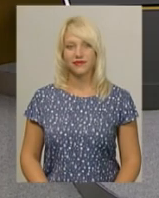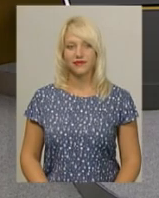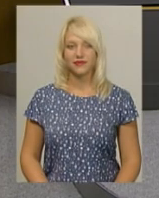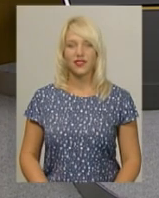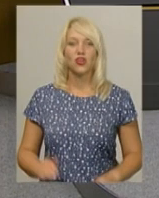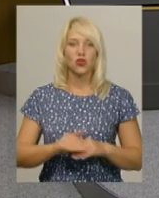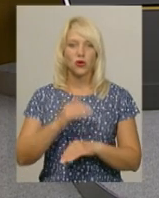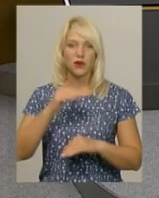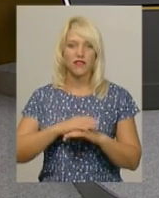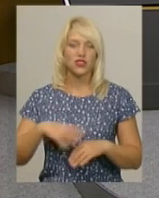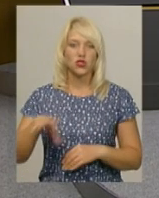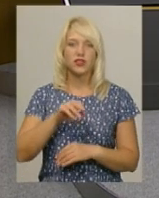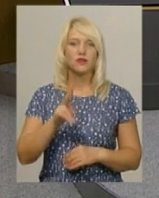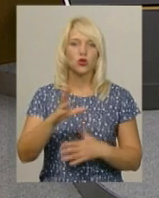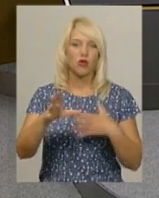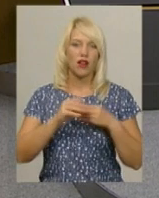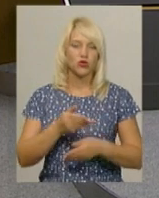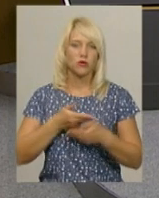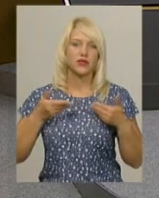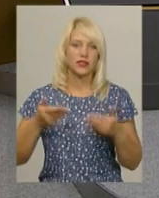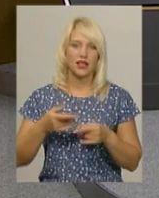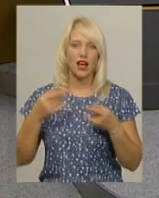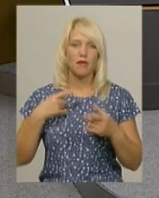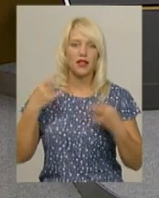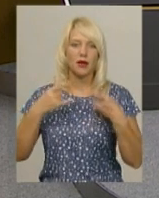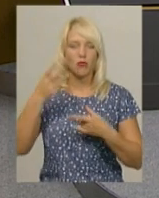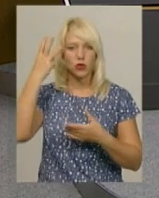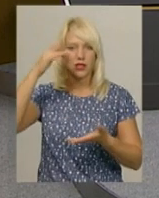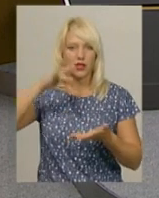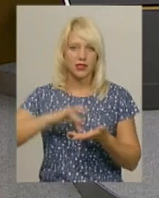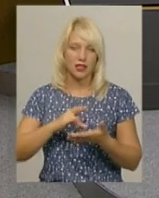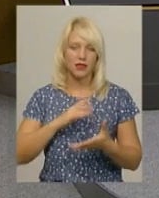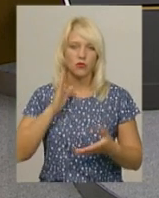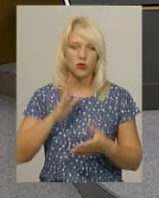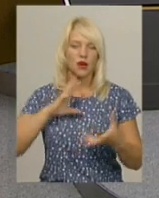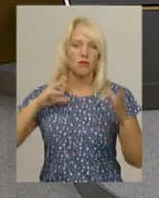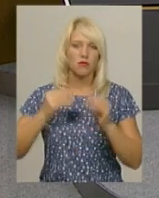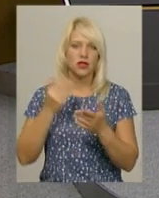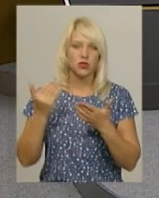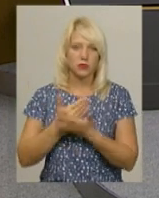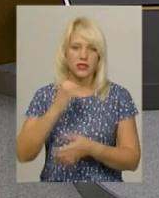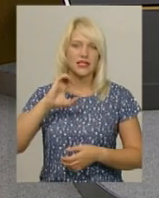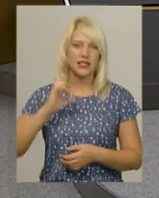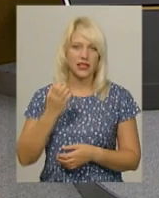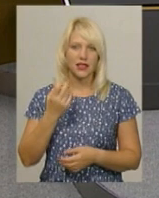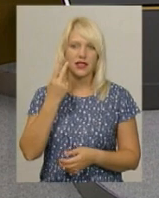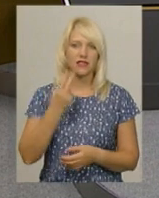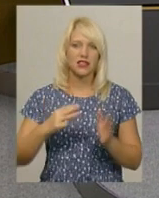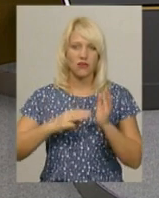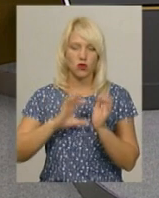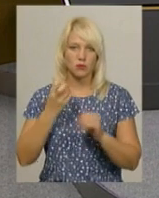Доброго вечора всім, хто розуміє з нами на Суспільному мовнику «Поділляцентр» підбиватиме інформаційний підсумок середи 22 серпня.